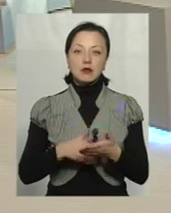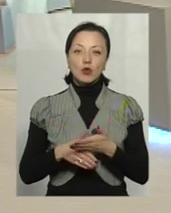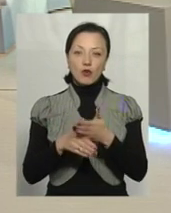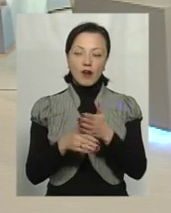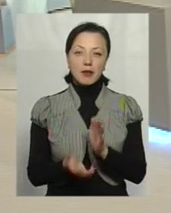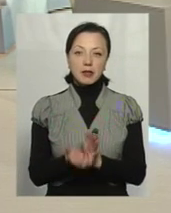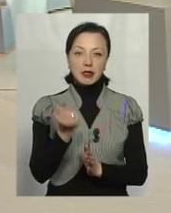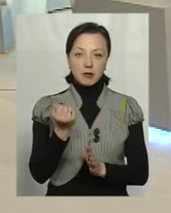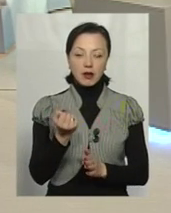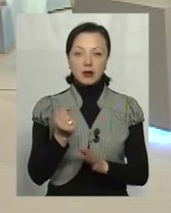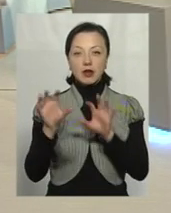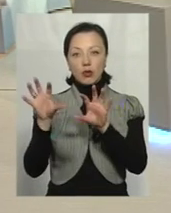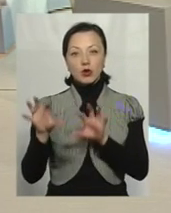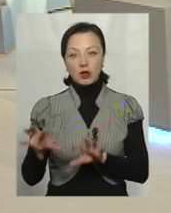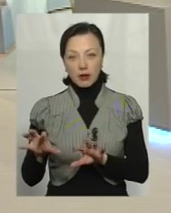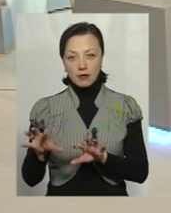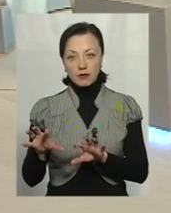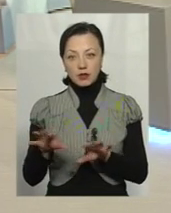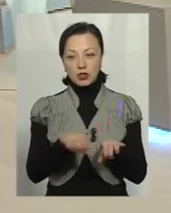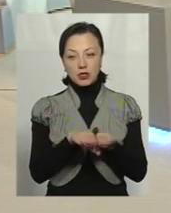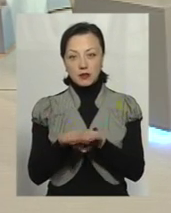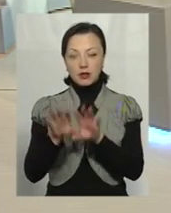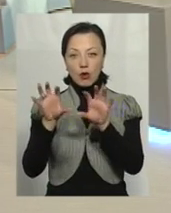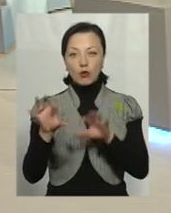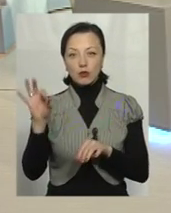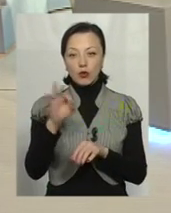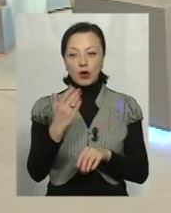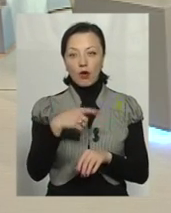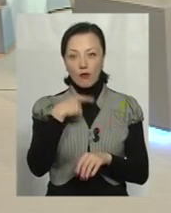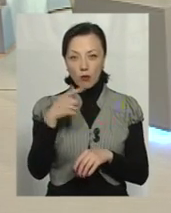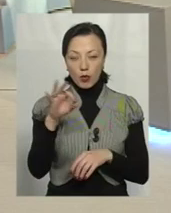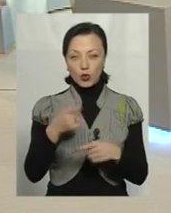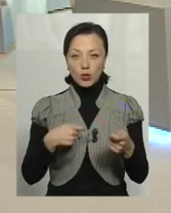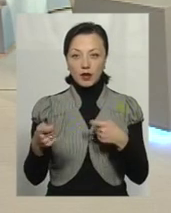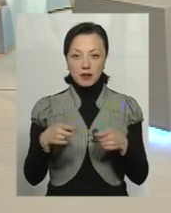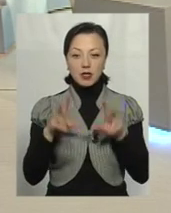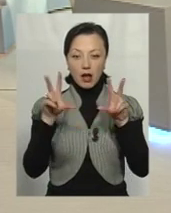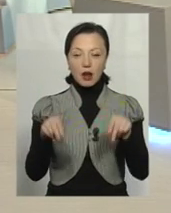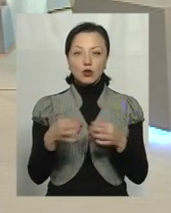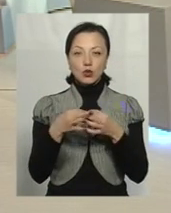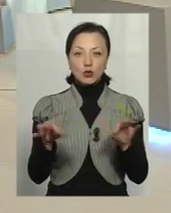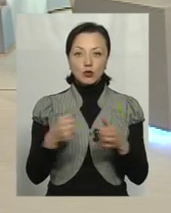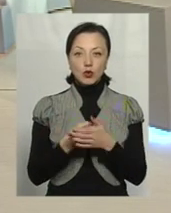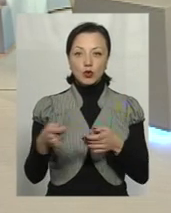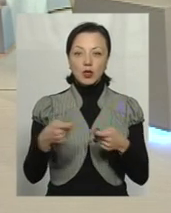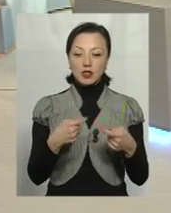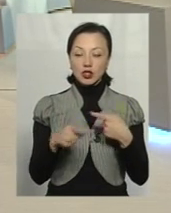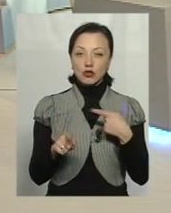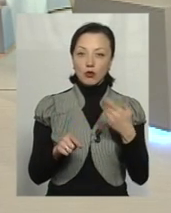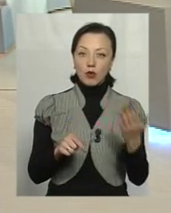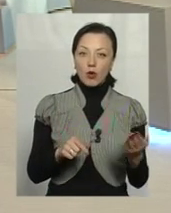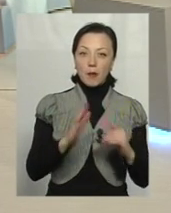підтримка, з одного боку, законодавчий рівень, той закон, про який я говорю, про торгівлю, з гарантією доступу до торгівлі, а з іншого боку,